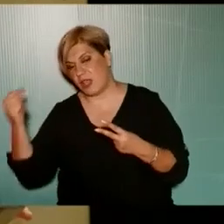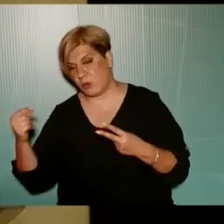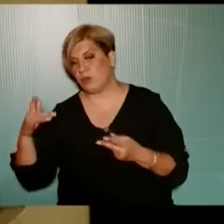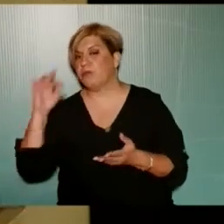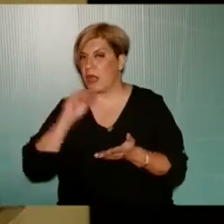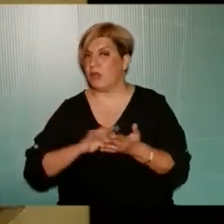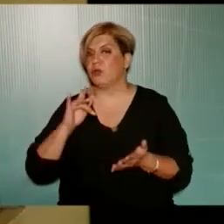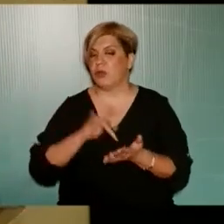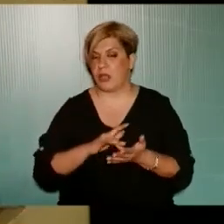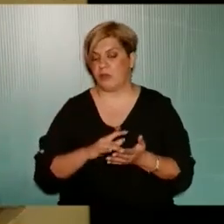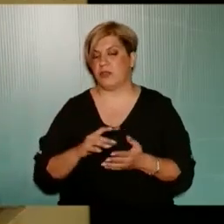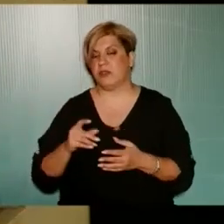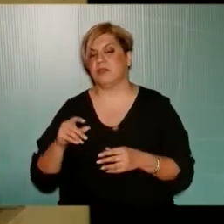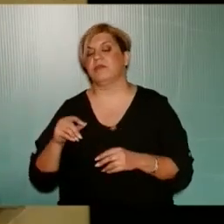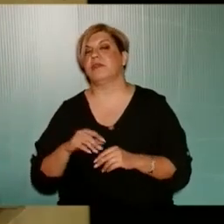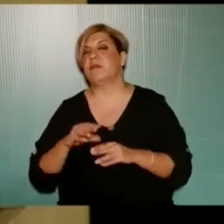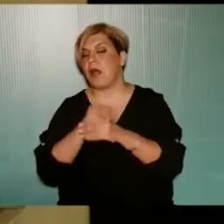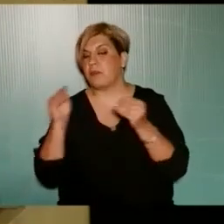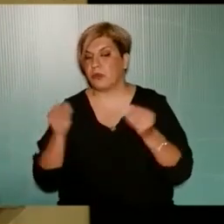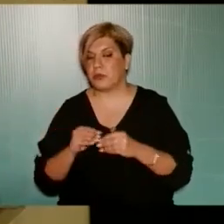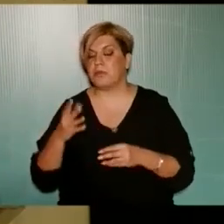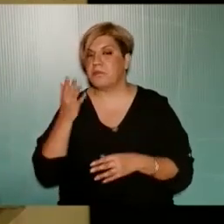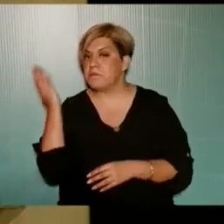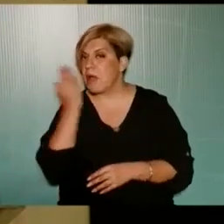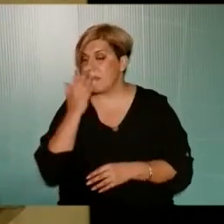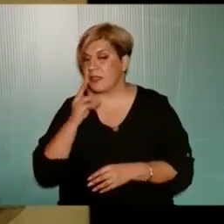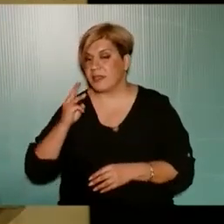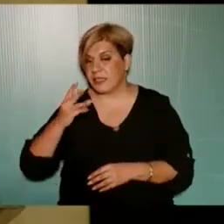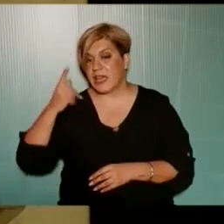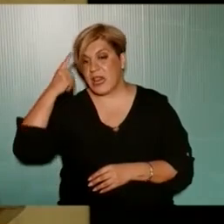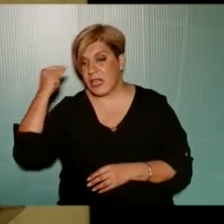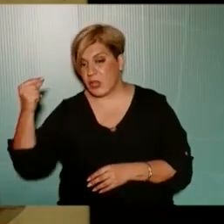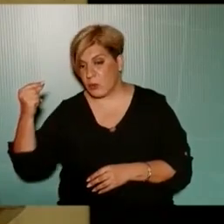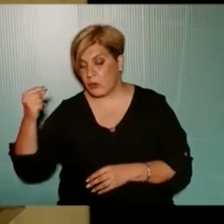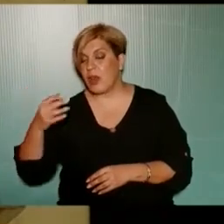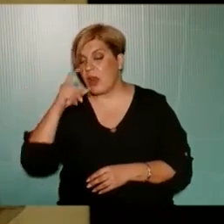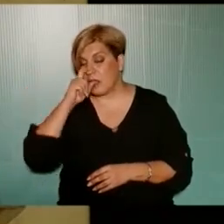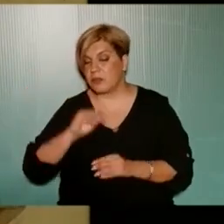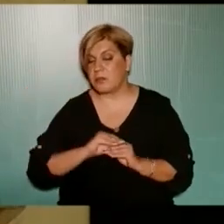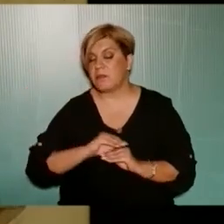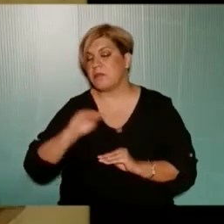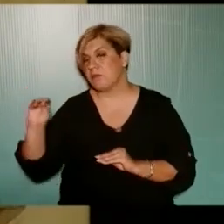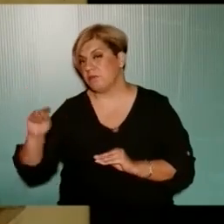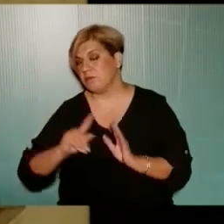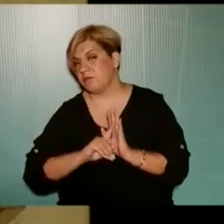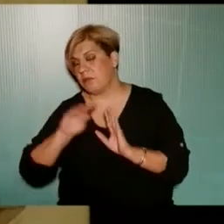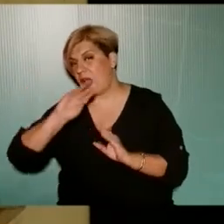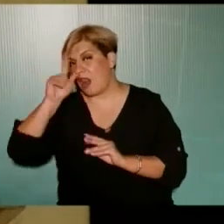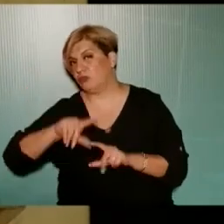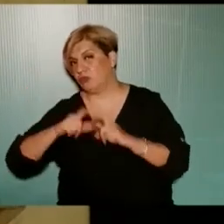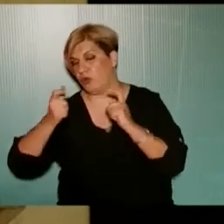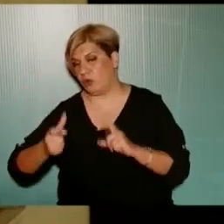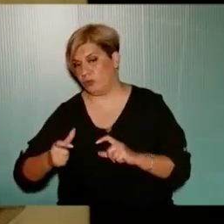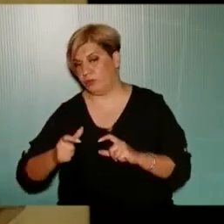του κέντρου Και λίγο της ευρύτερης περιοχής Με αποτέλεσμα αρκετοί μαθητές στην τρίτη λυκείου Να αναγκάζονται να μετακινηθούν και να Αλλάξουν